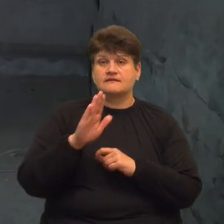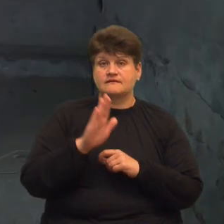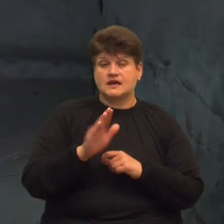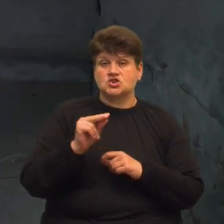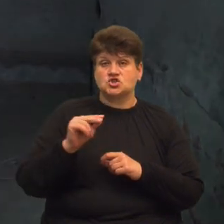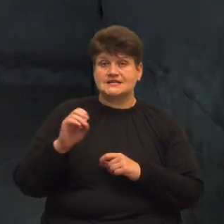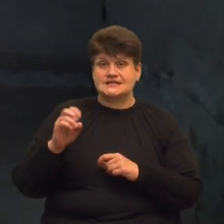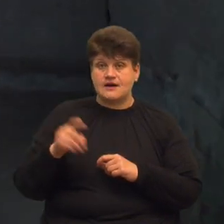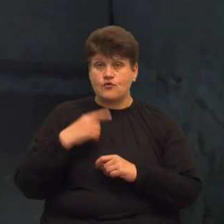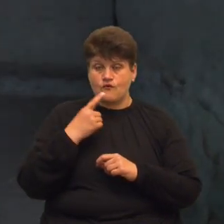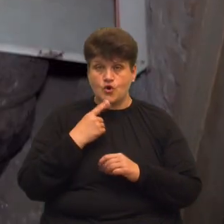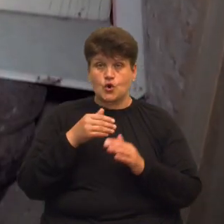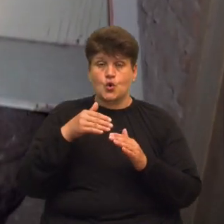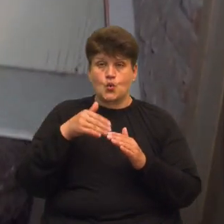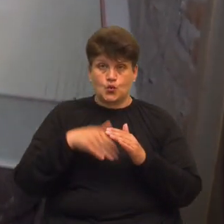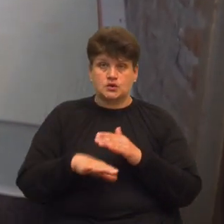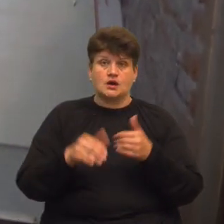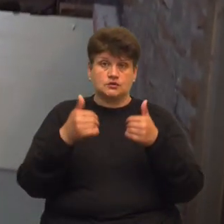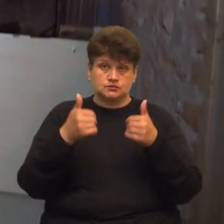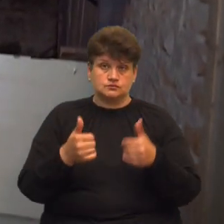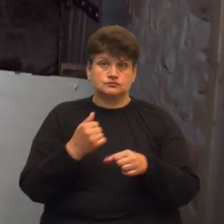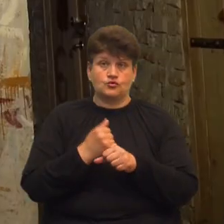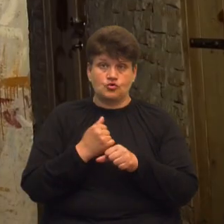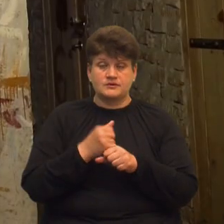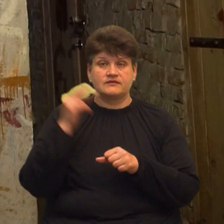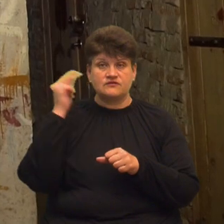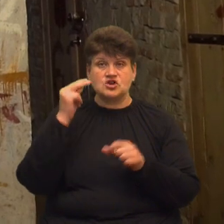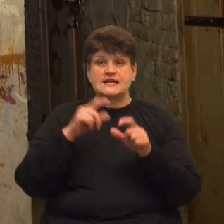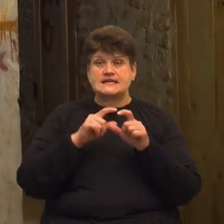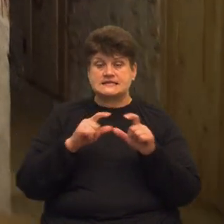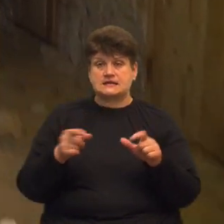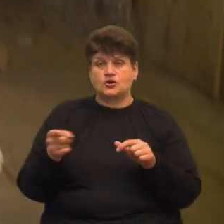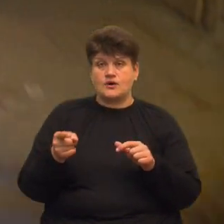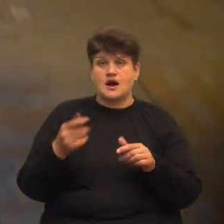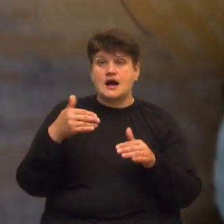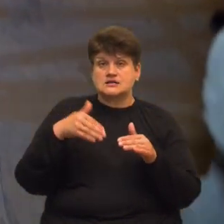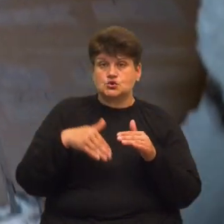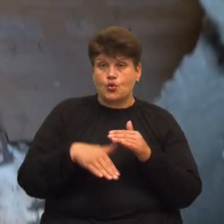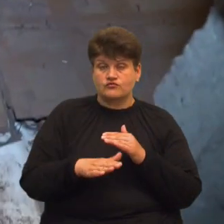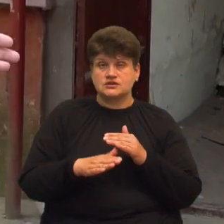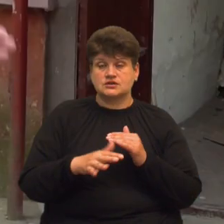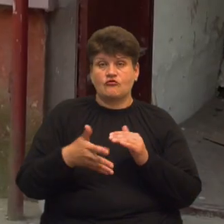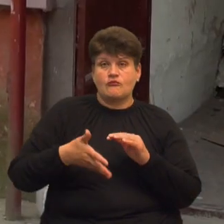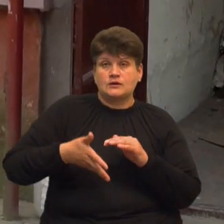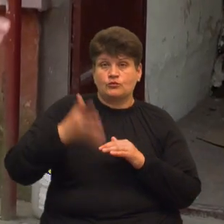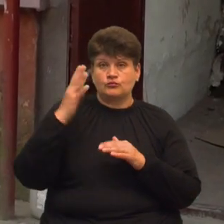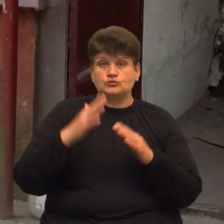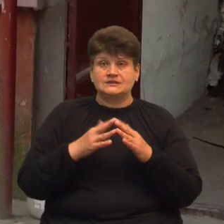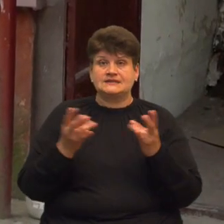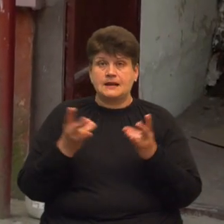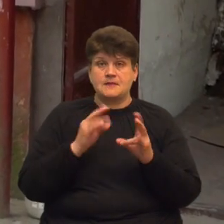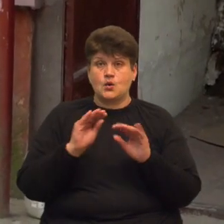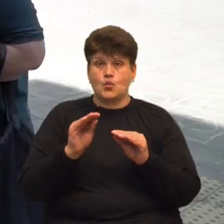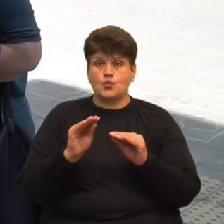укриття добре облаштовані у навчальних закладах Тернополя, а сховища у деяких багатоповерхівках необхідно впорядковувати. Тернополянка Наталія